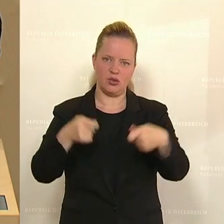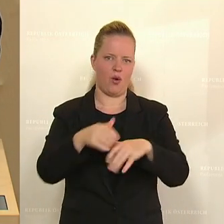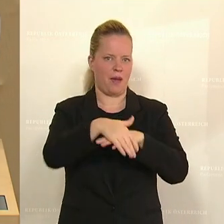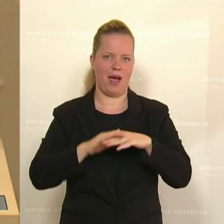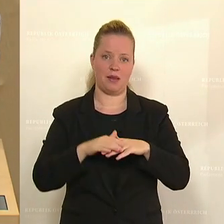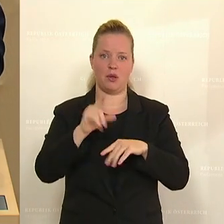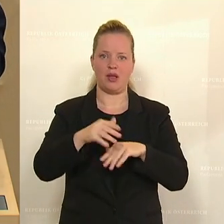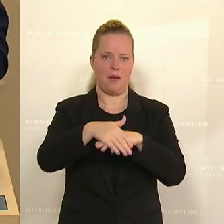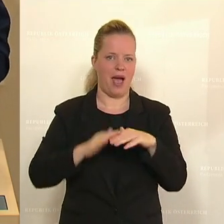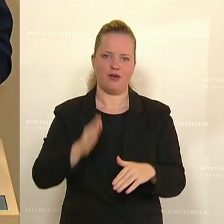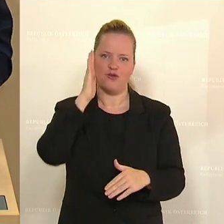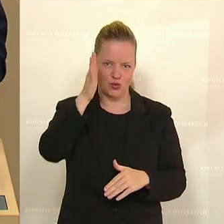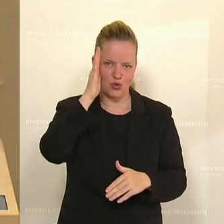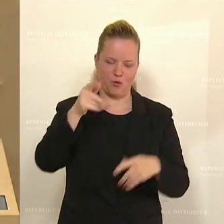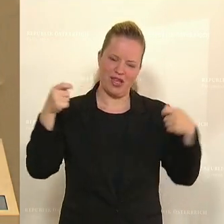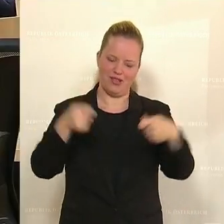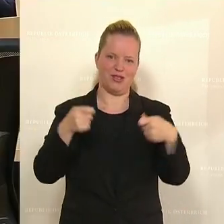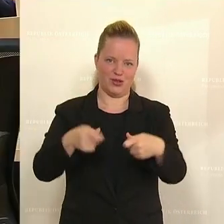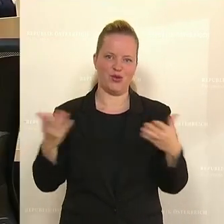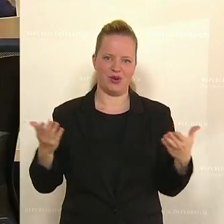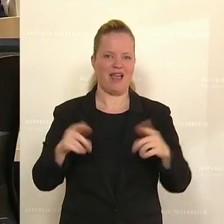Investition in die Zukunft. Herzlichen Dank.